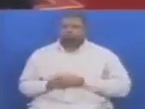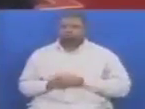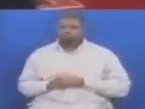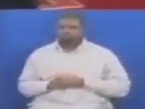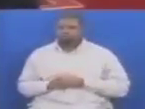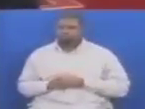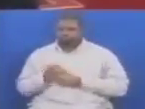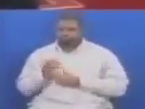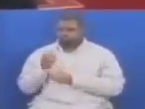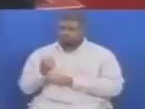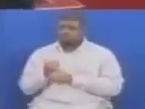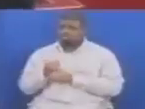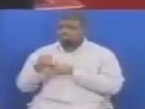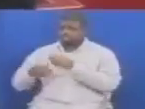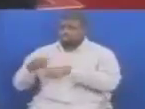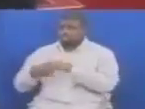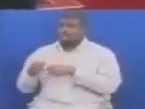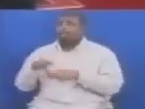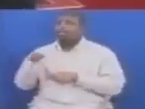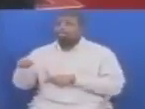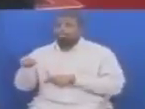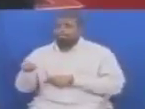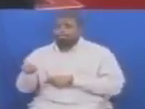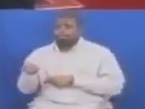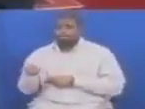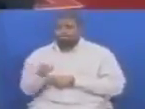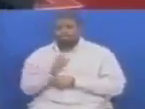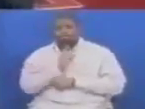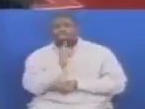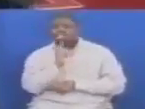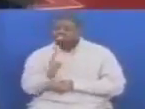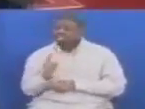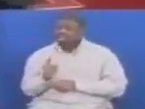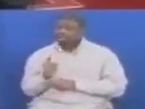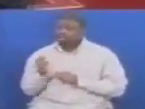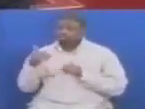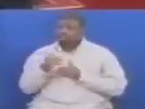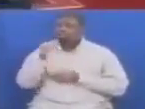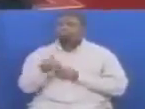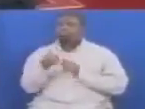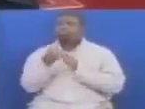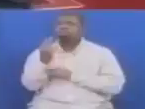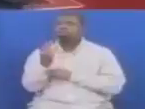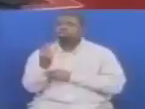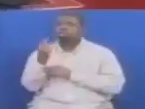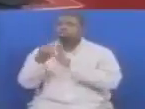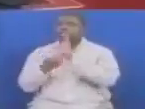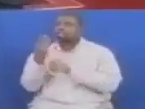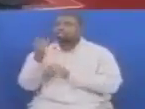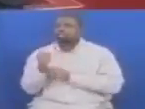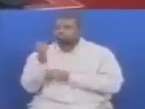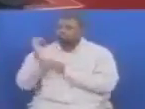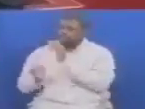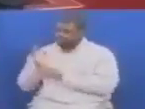Kazi hiyo inaendelea Na ni mewagiza kufikia mwezi wa kuminambili tathathini Wawe mekamirisha mapore ambayo Bado